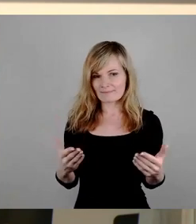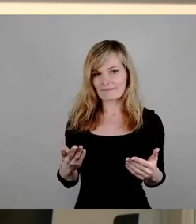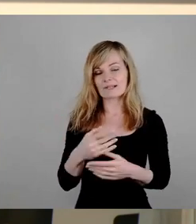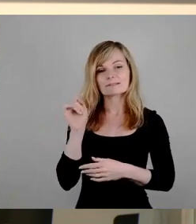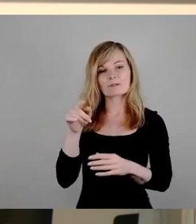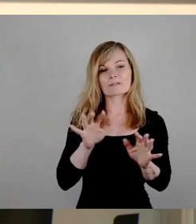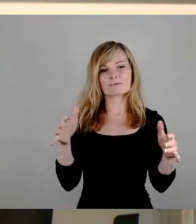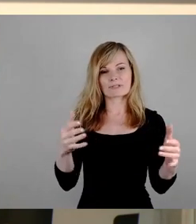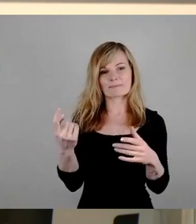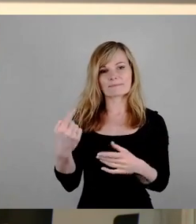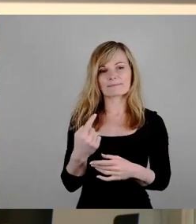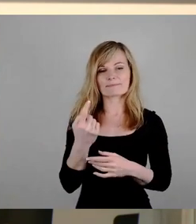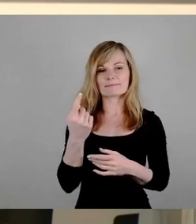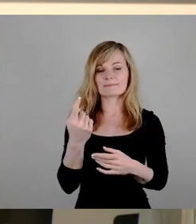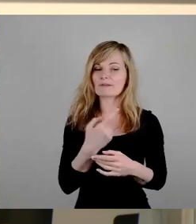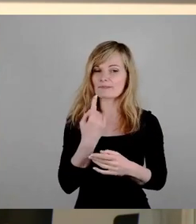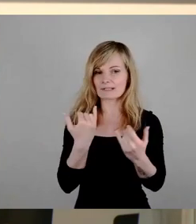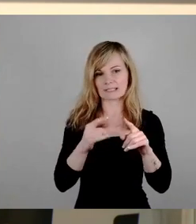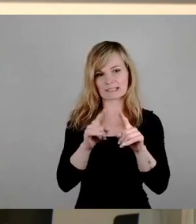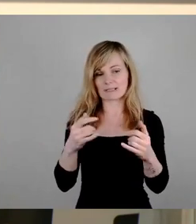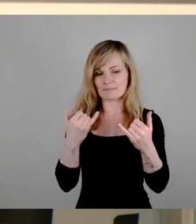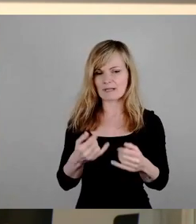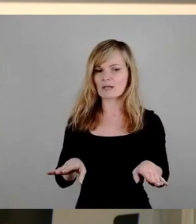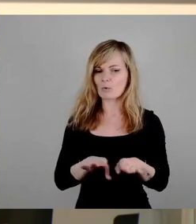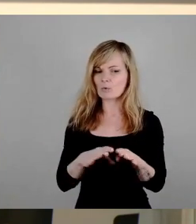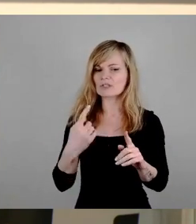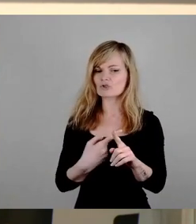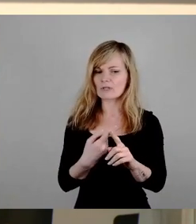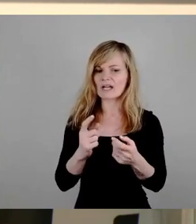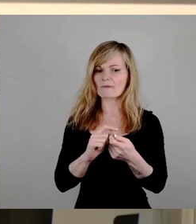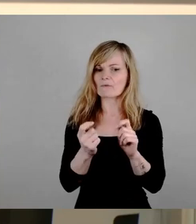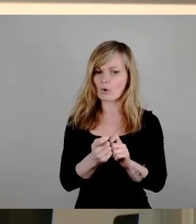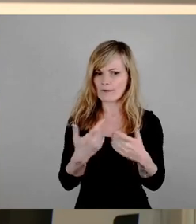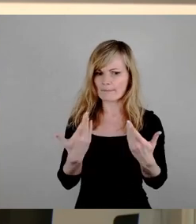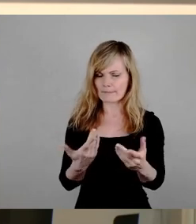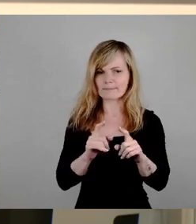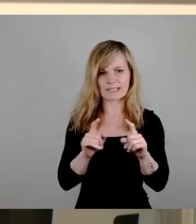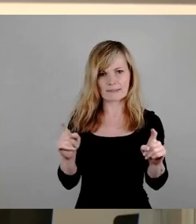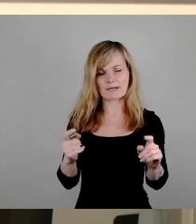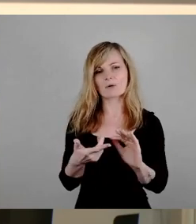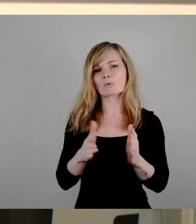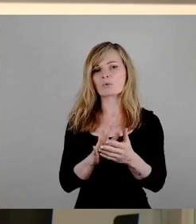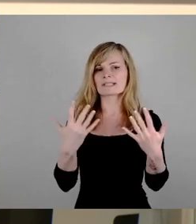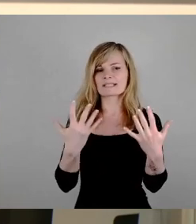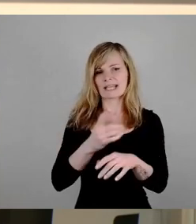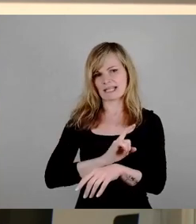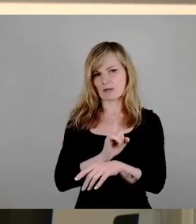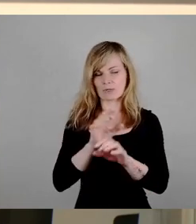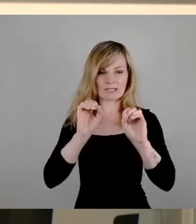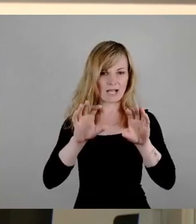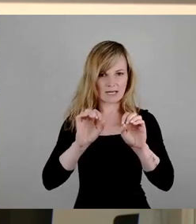Was behandeln wir hier gerade? Die Grundsteuerreform. Ich möchte es ganz kurz in zehn Sekunden erklären. Das